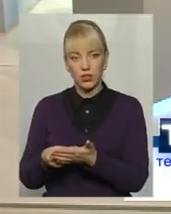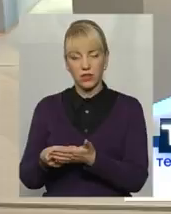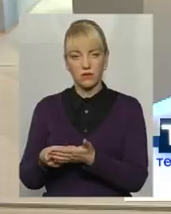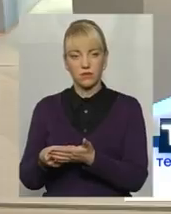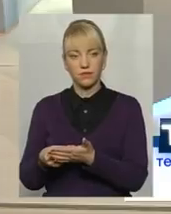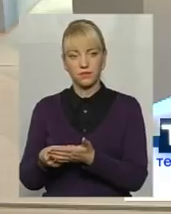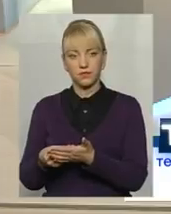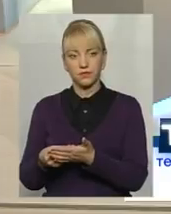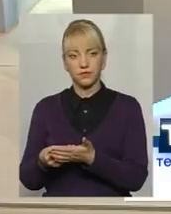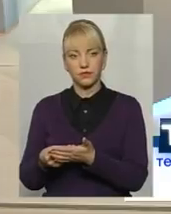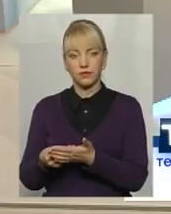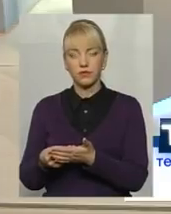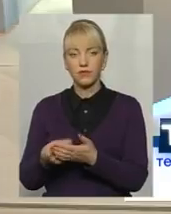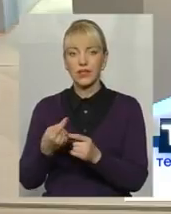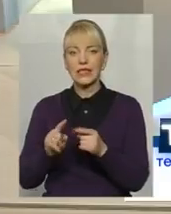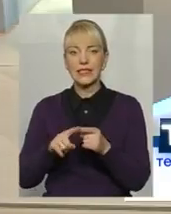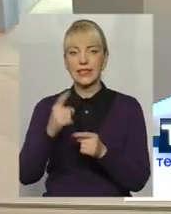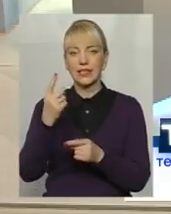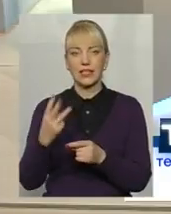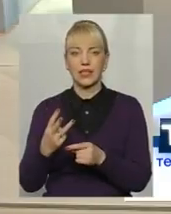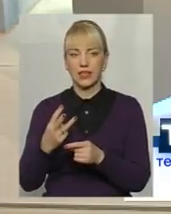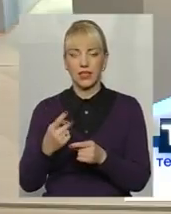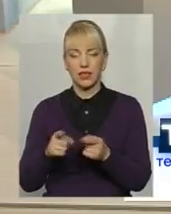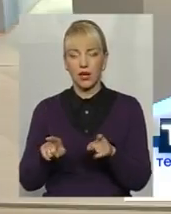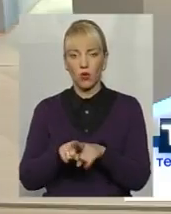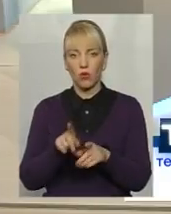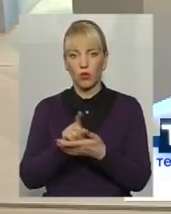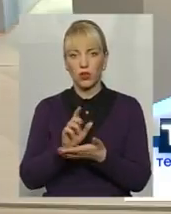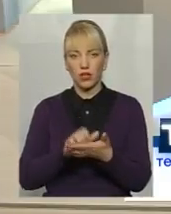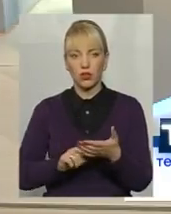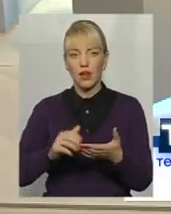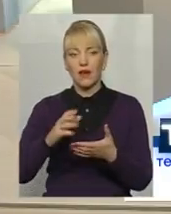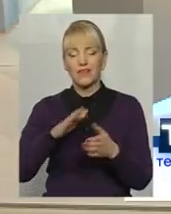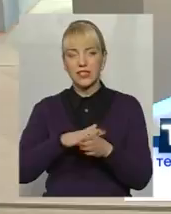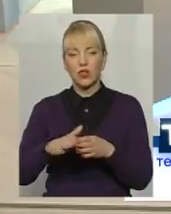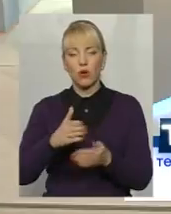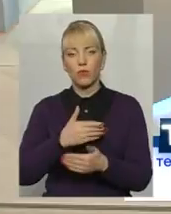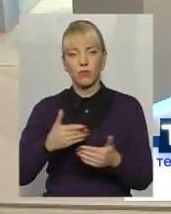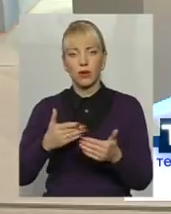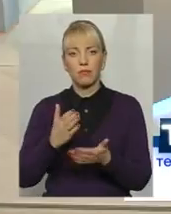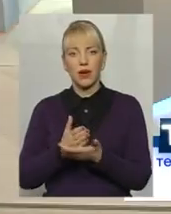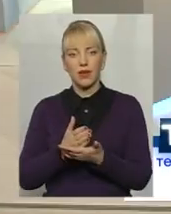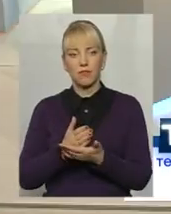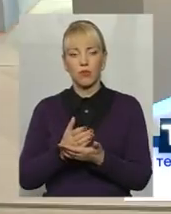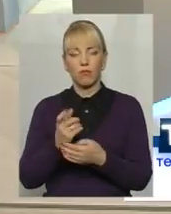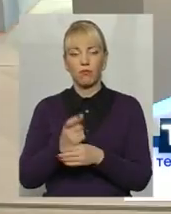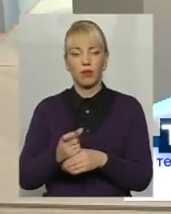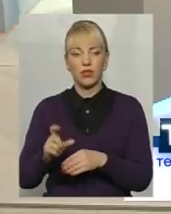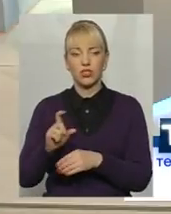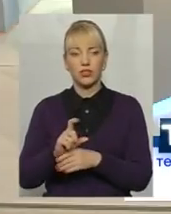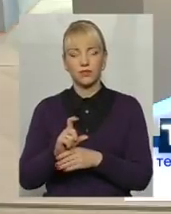Ну, це десь третина цього податку. В цілому ми вже маємо більше